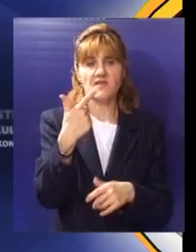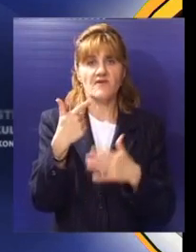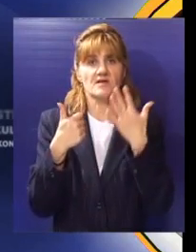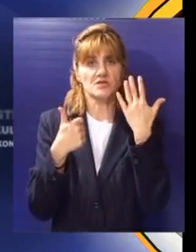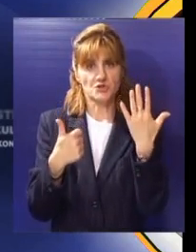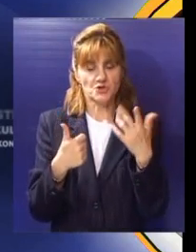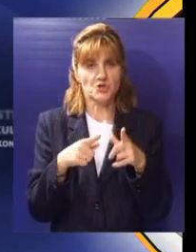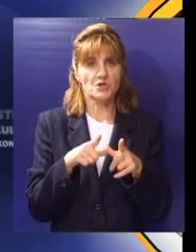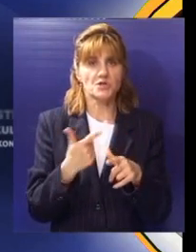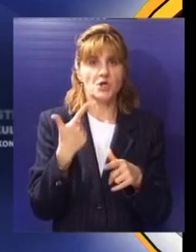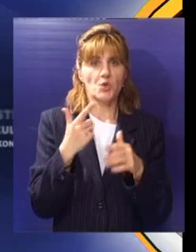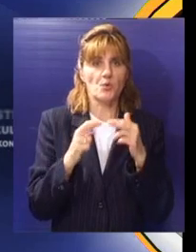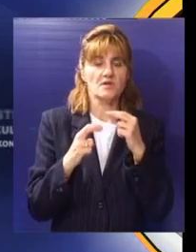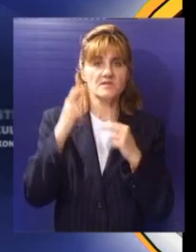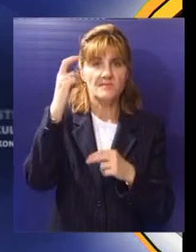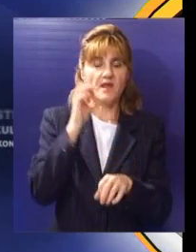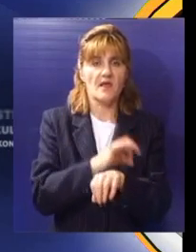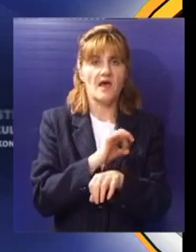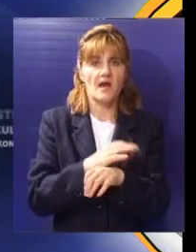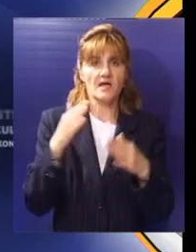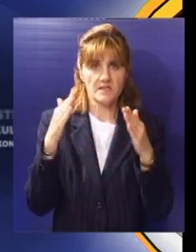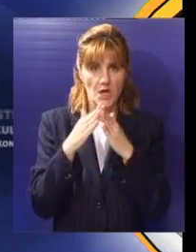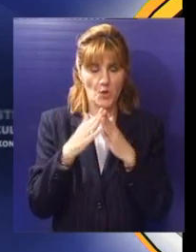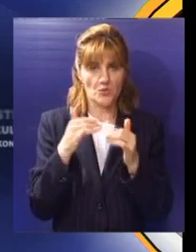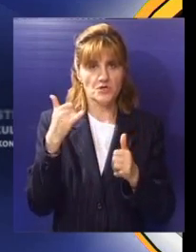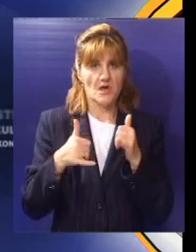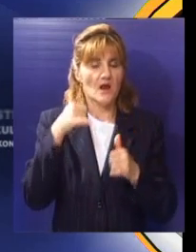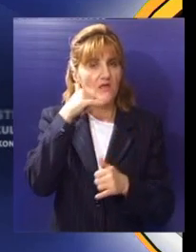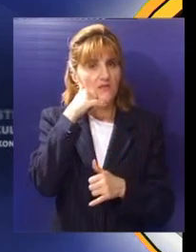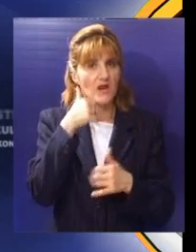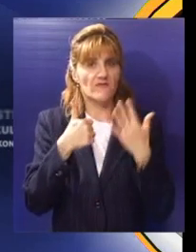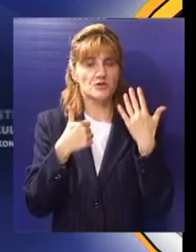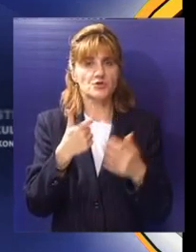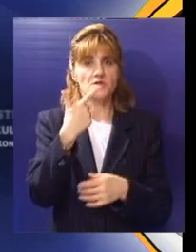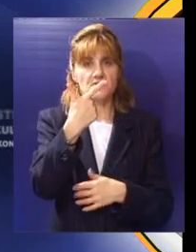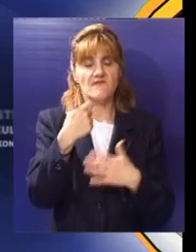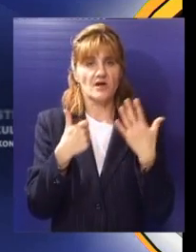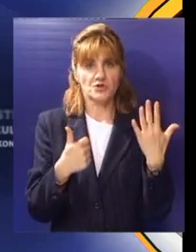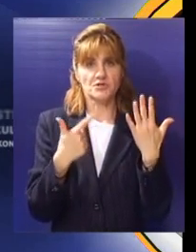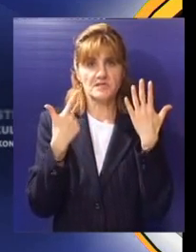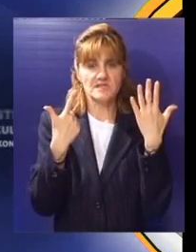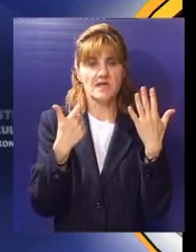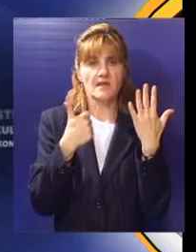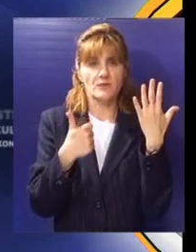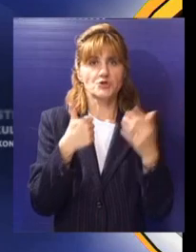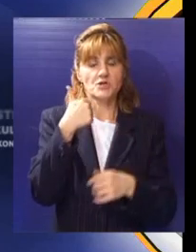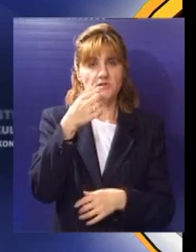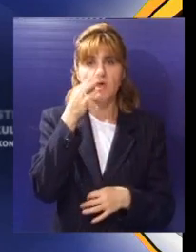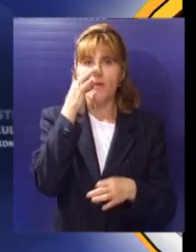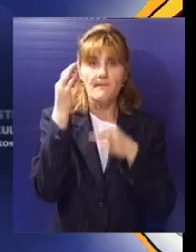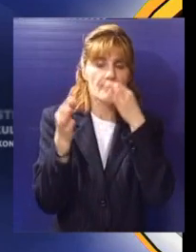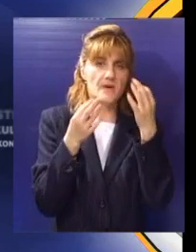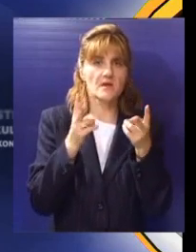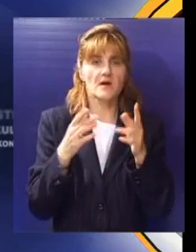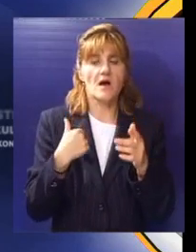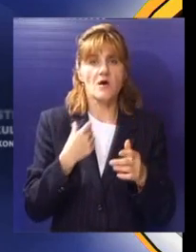226 koja se nalazi na drugom spratu gradske kuće ili putem telefona 626 761. Pitanja i